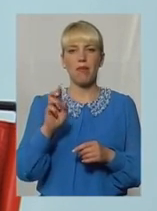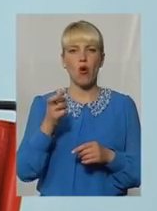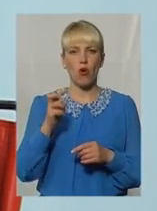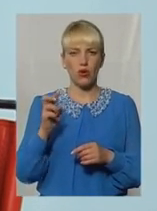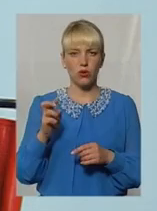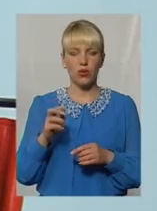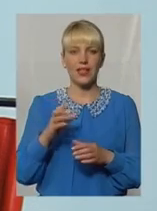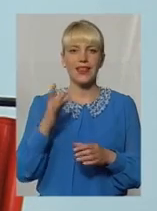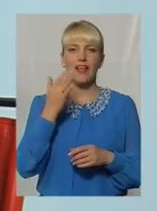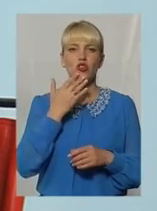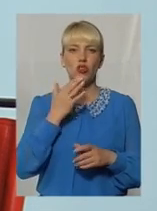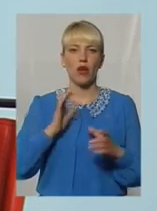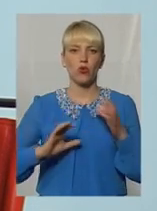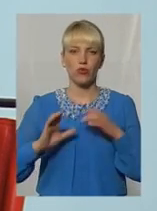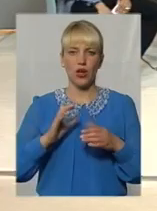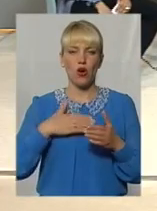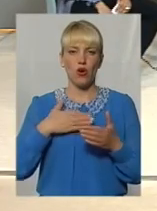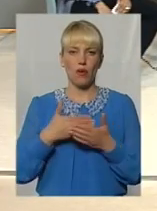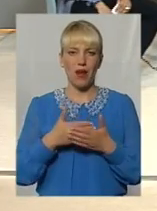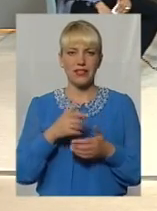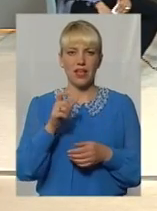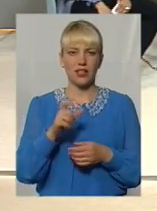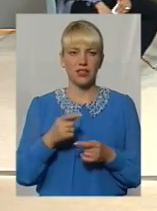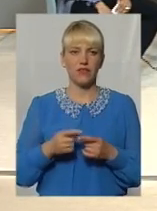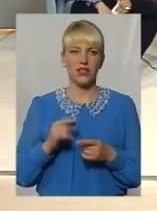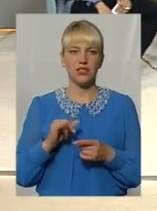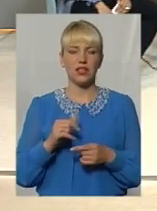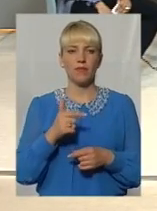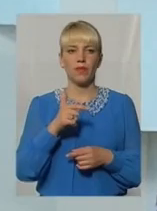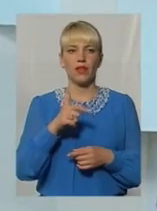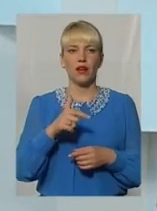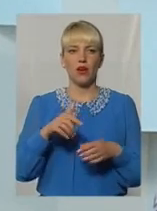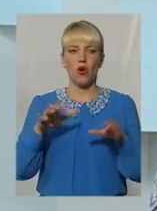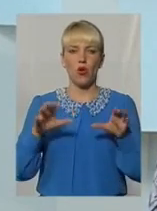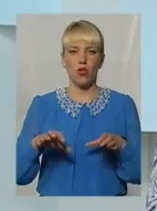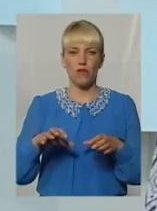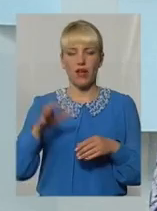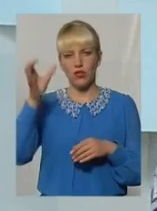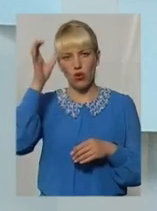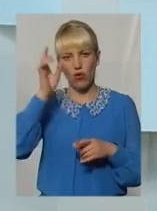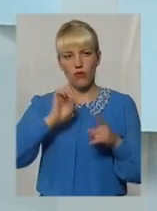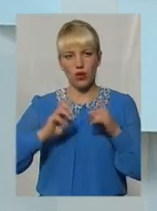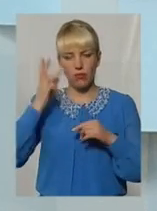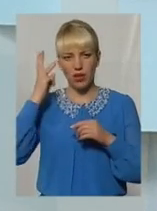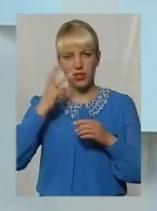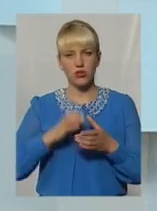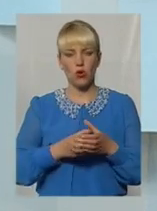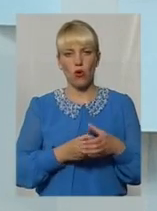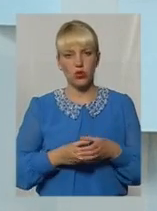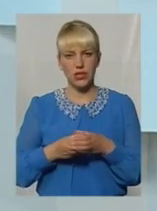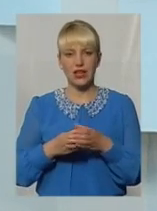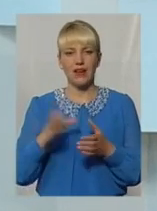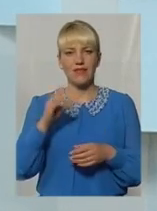національного університету, громадський активіст та Тетяна Вікторина Вивиговська, голова наукової ради Хмельницького обласного осередку Всеукраїнської